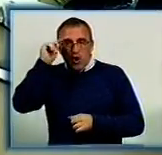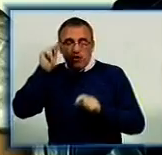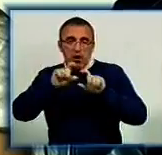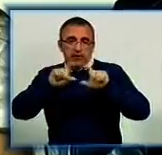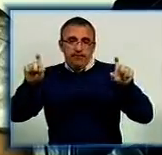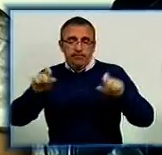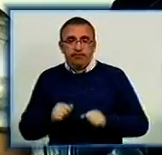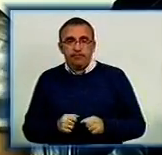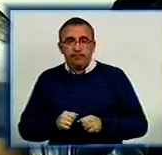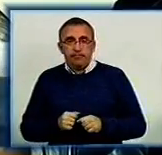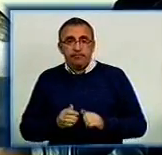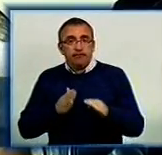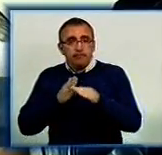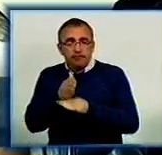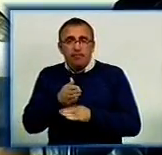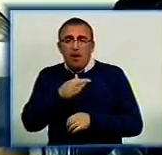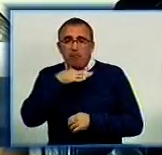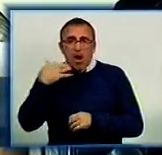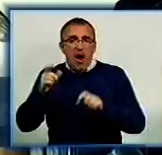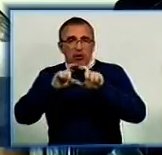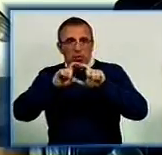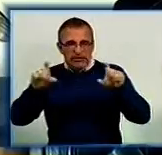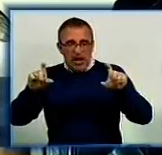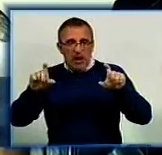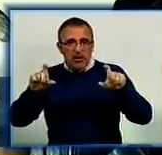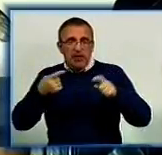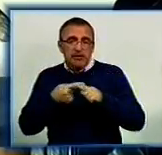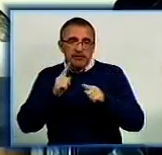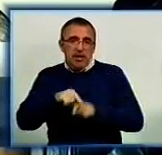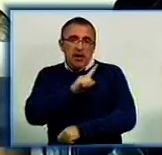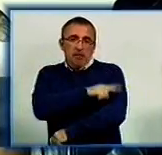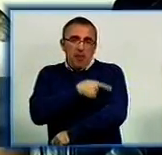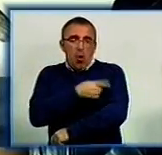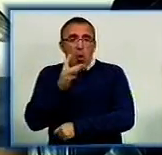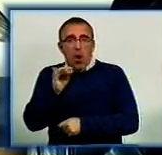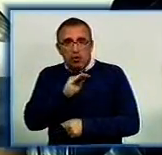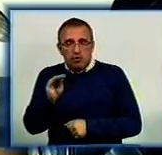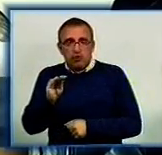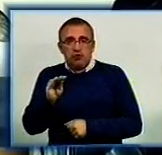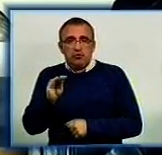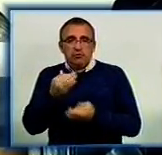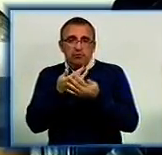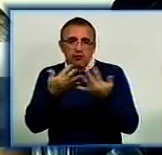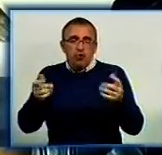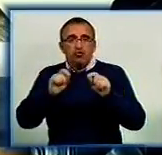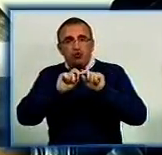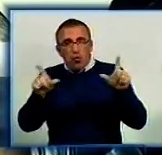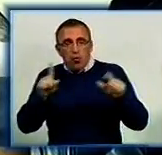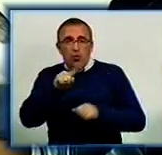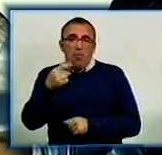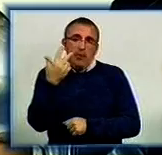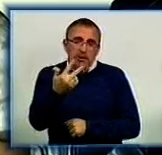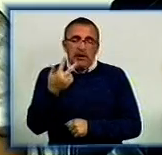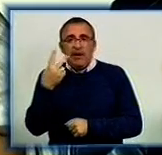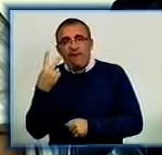Ми плануємо відвідати багато закладів. Це і медичний коледж, і різноманітні школи, саме школа номер 3,